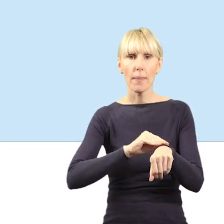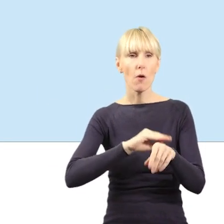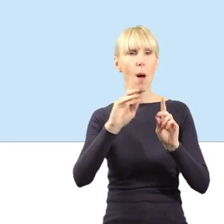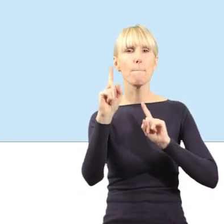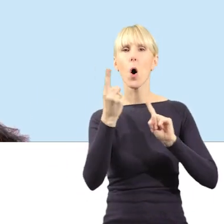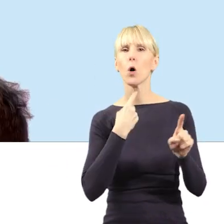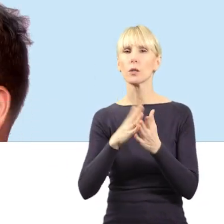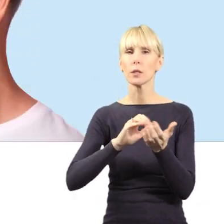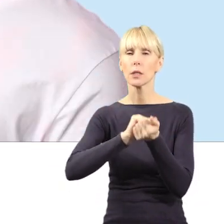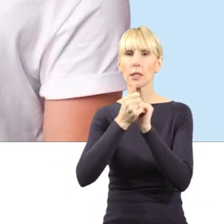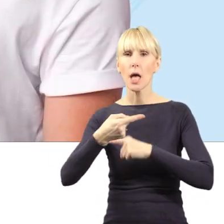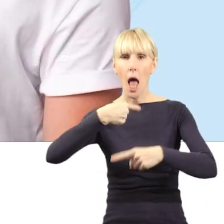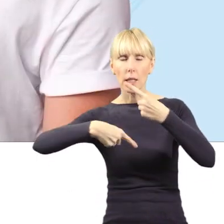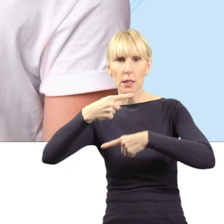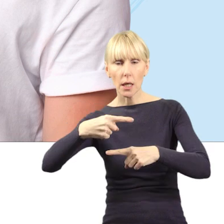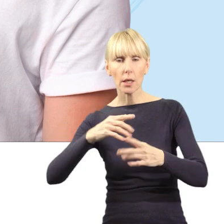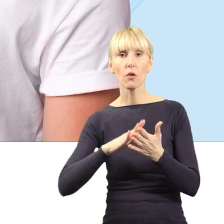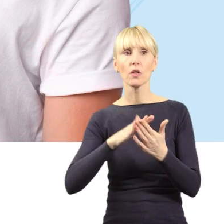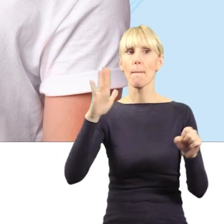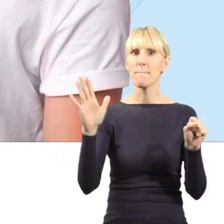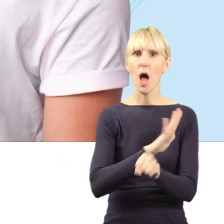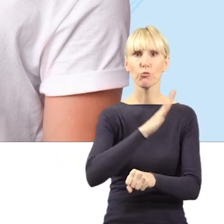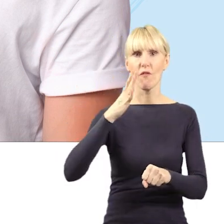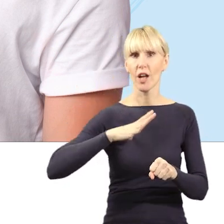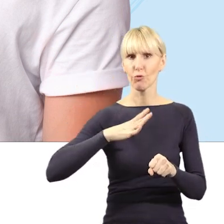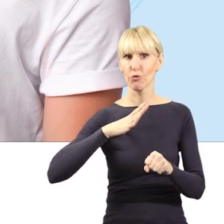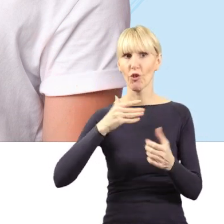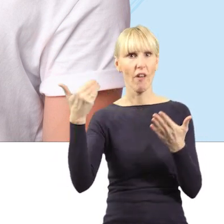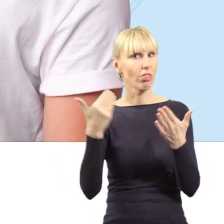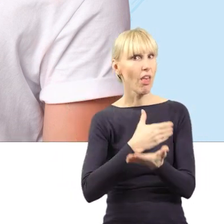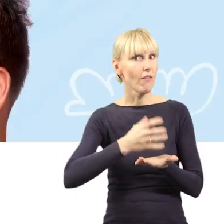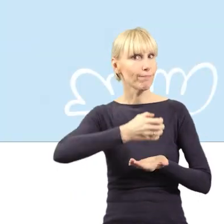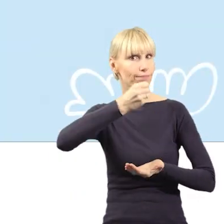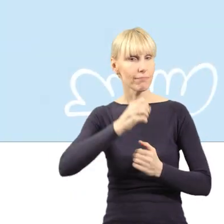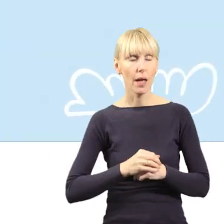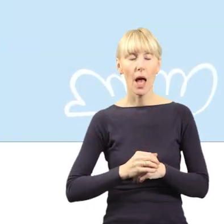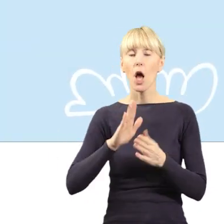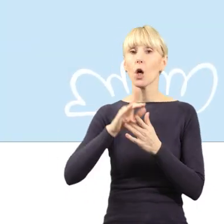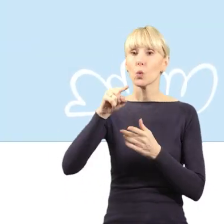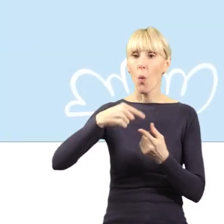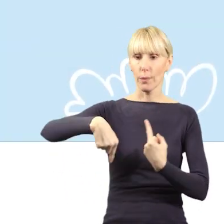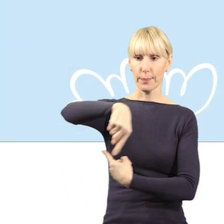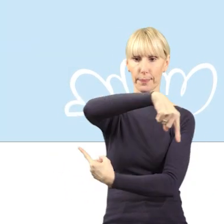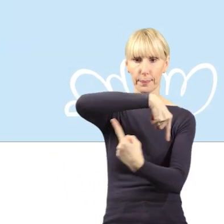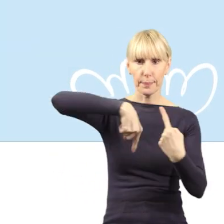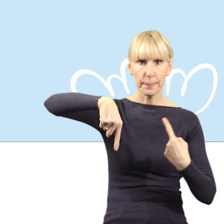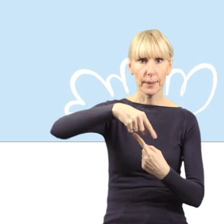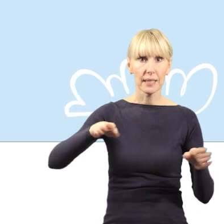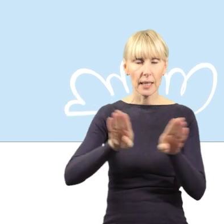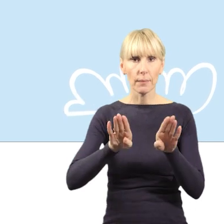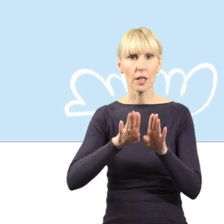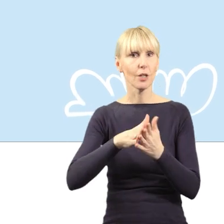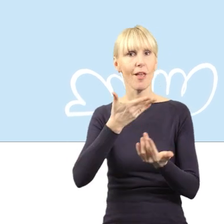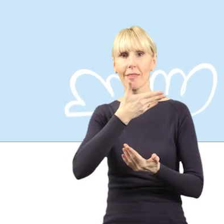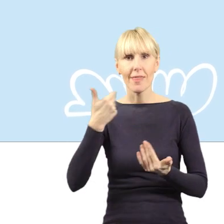pochodzących z recyklingu przy produkcji nowych pełnowartościowych produktów. Obieg zamknięty sprawia, że pozbywanie się odpadu